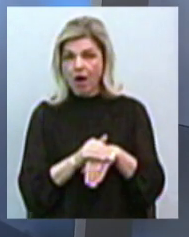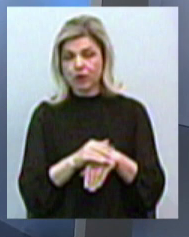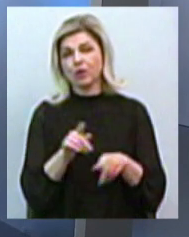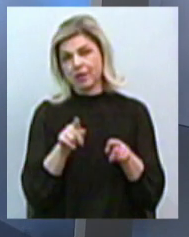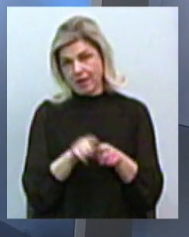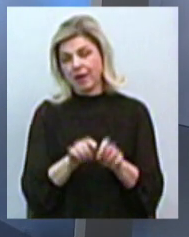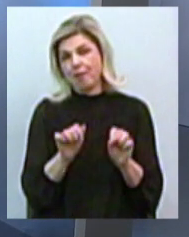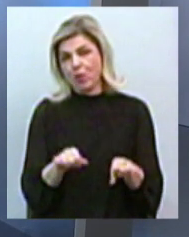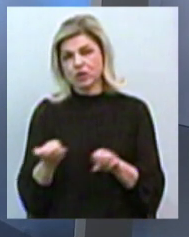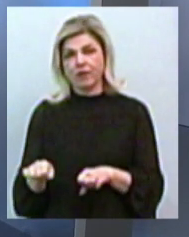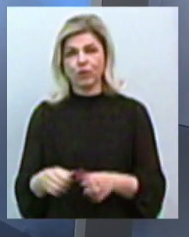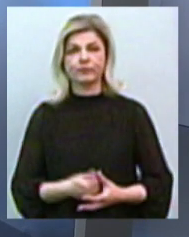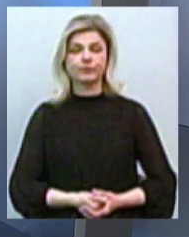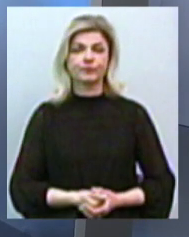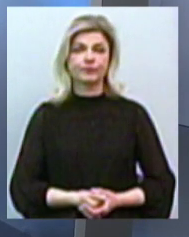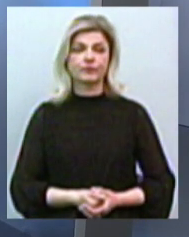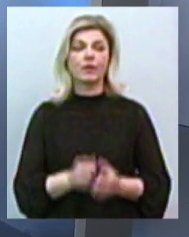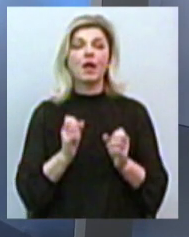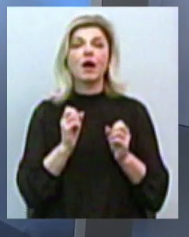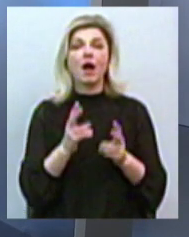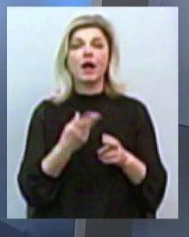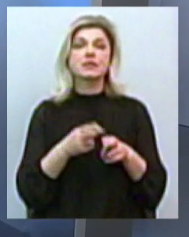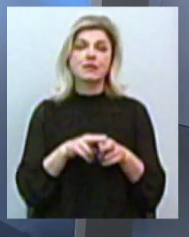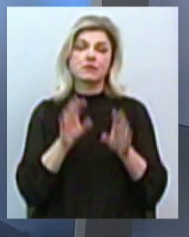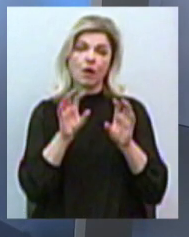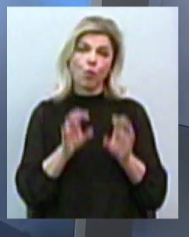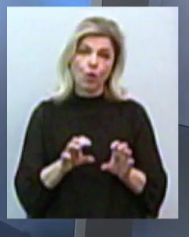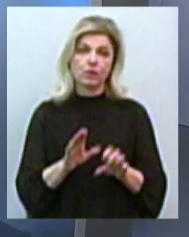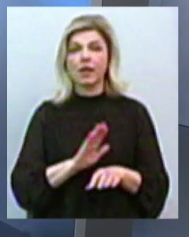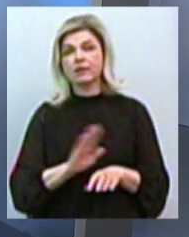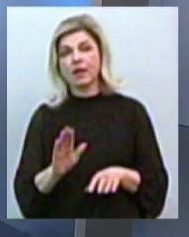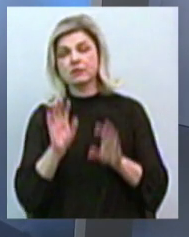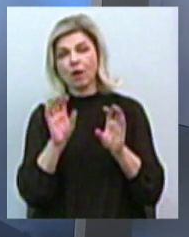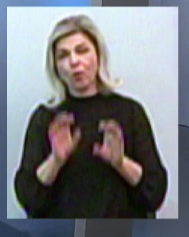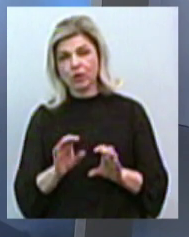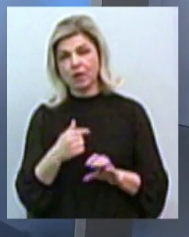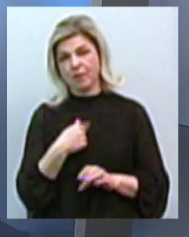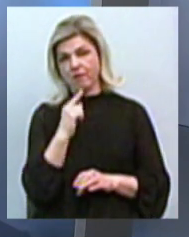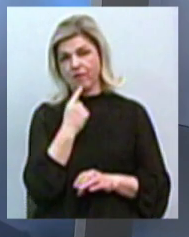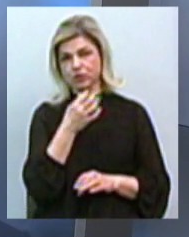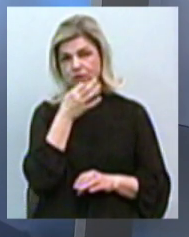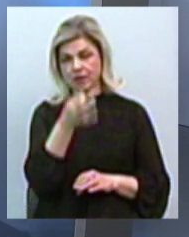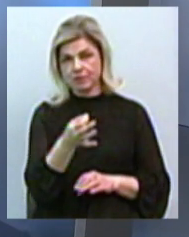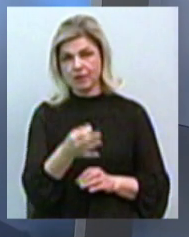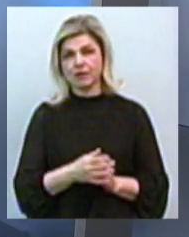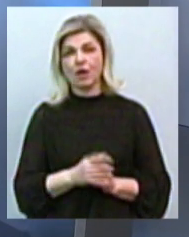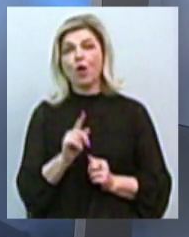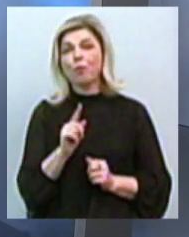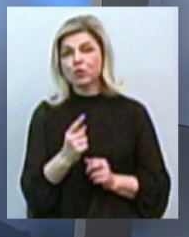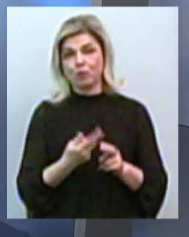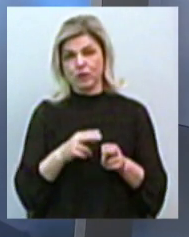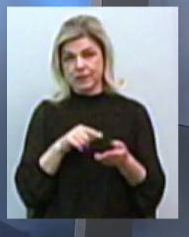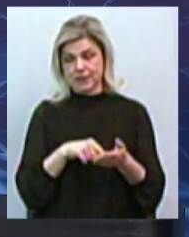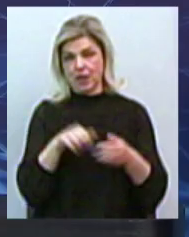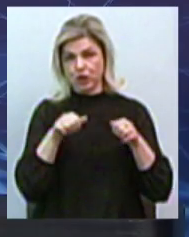теж можливо. Наскільки це там законно, незаконно, ну, мені важко сказати. Чому саме це рішення